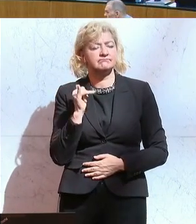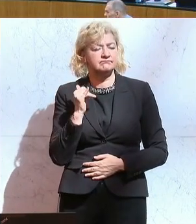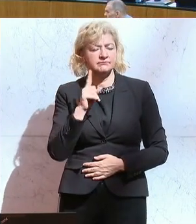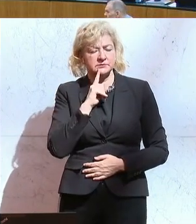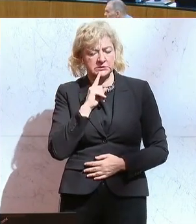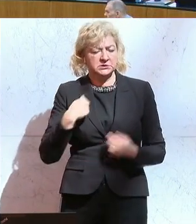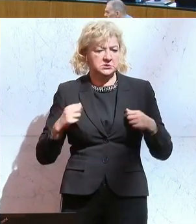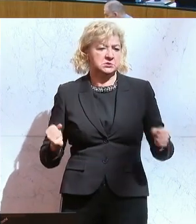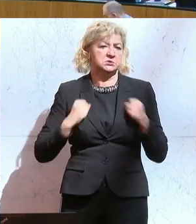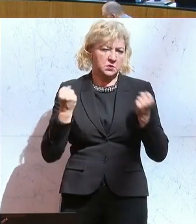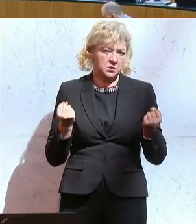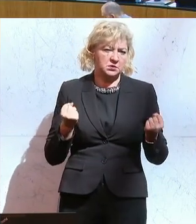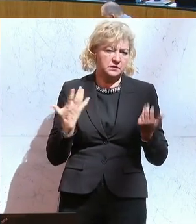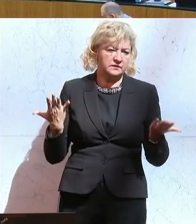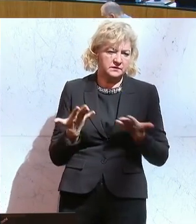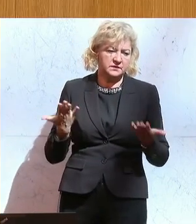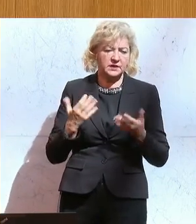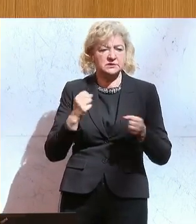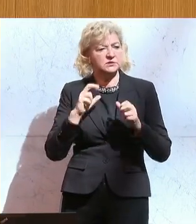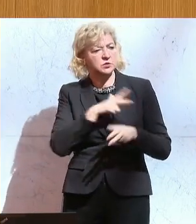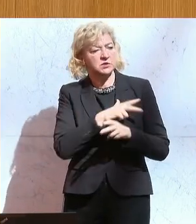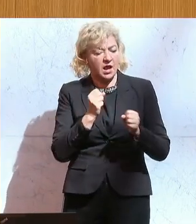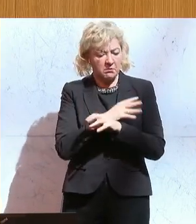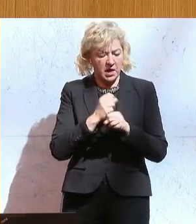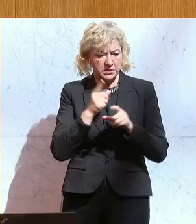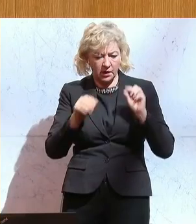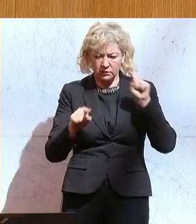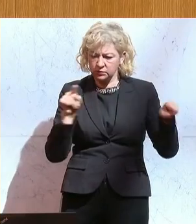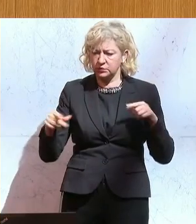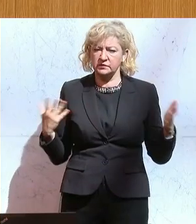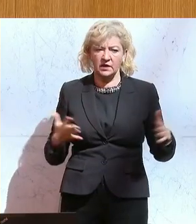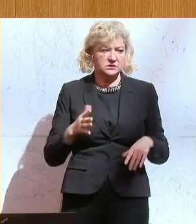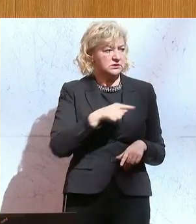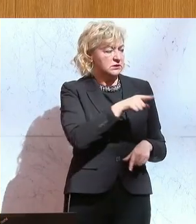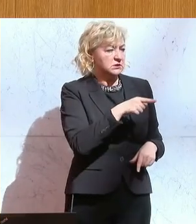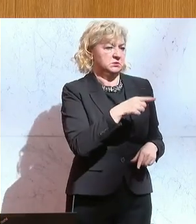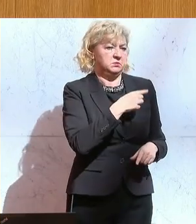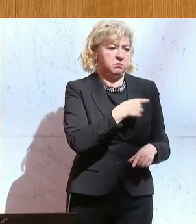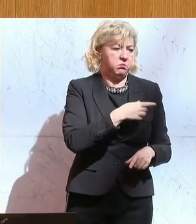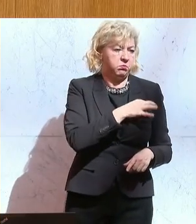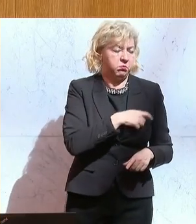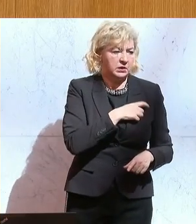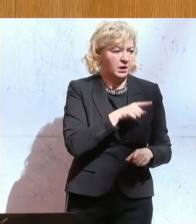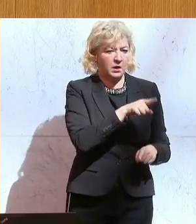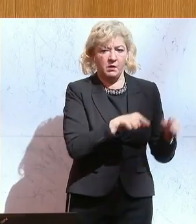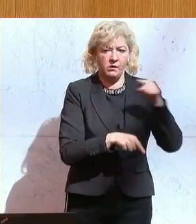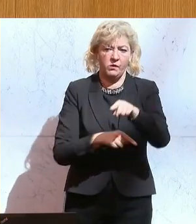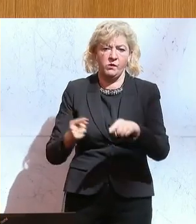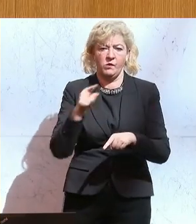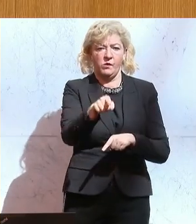sozialen Medien gerade hier abläuft. Da wird einzelnen Parteien die Verantwortung an diesem Hochwasser